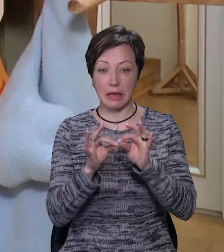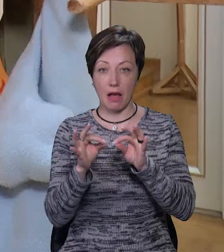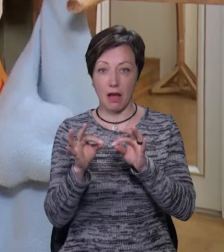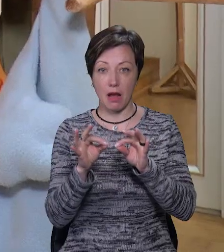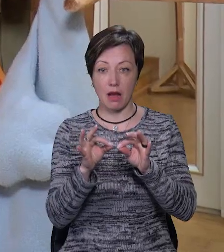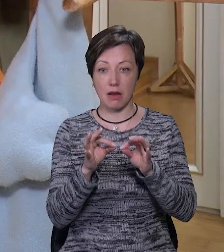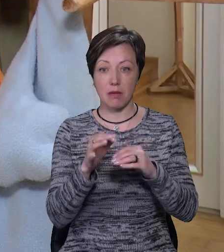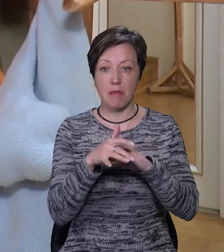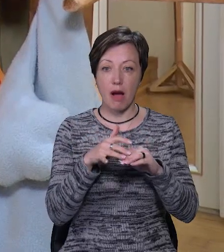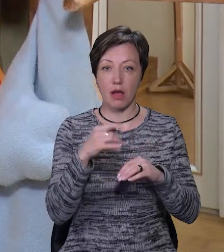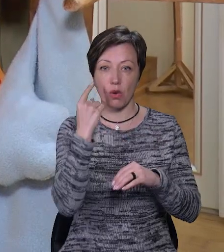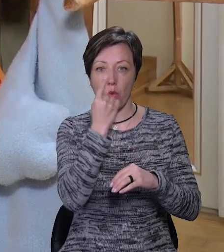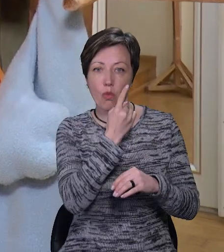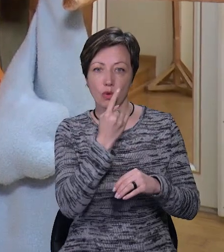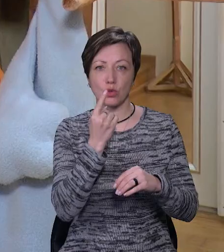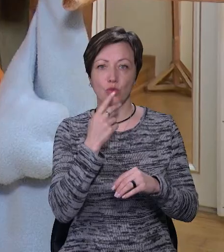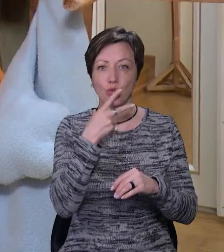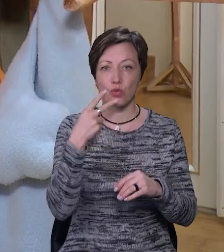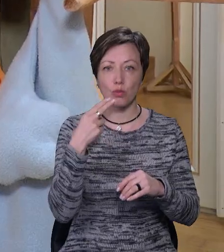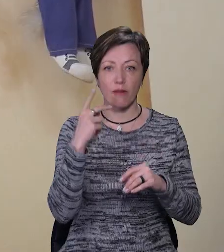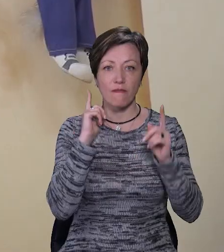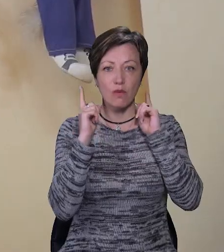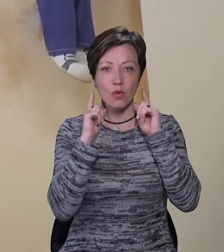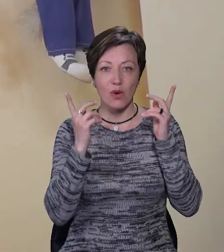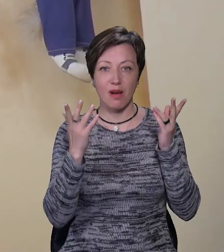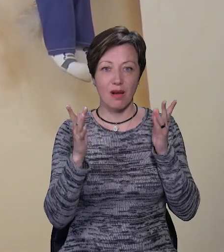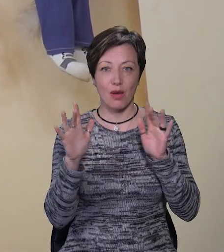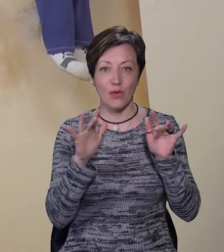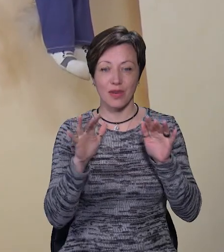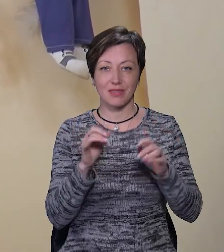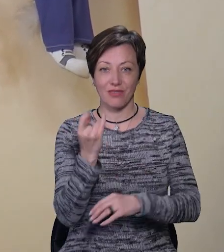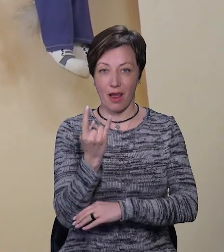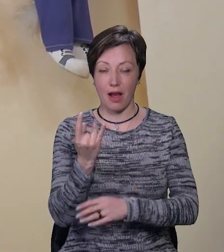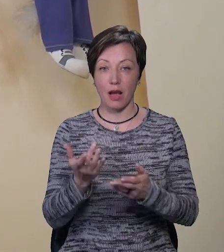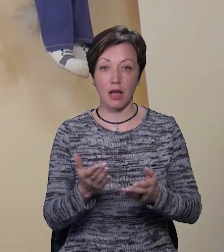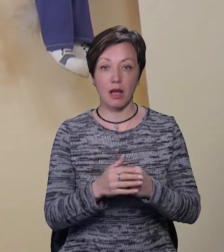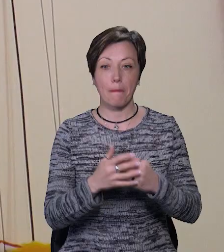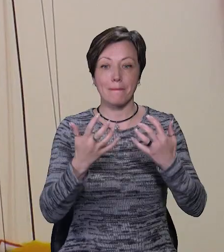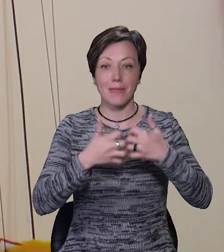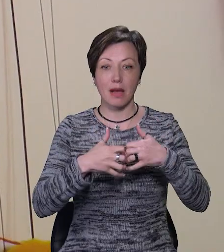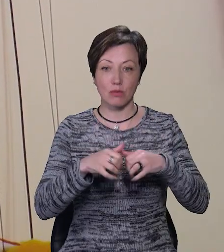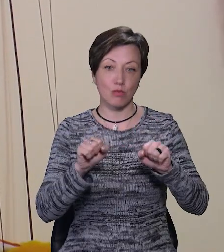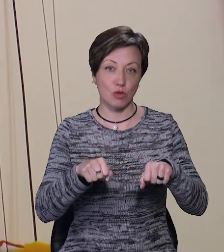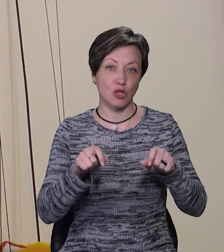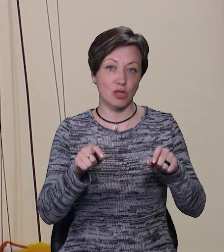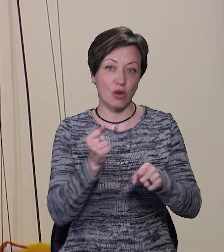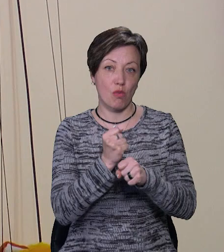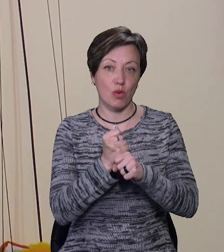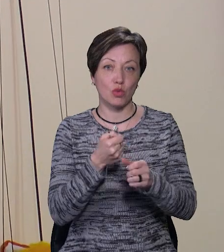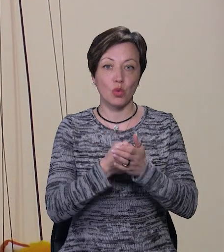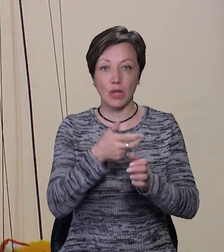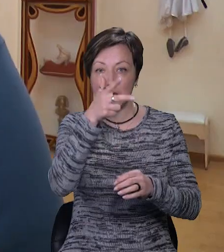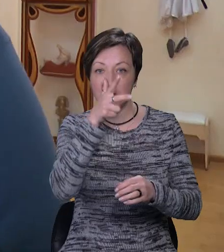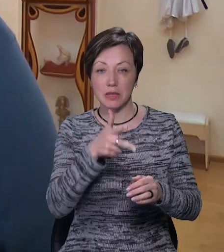пальчики, очі, губи, вуха можуть рухатись у ляльки, механізована лялька може створюватись і до 3